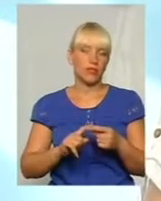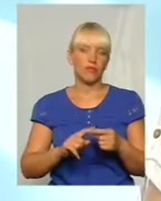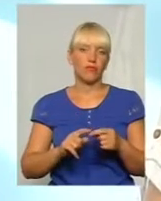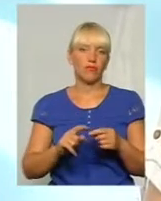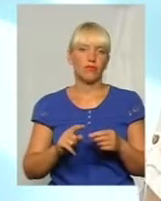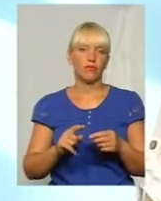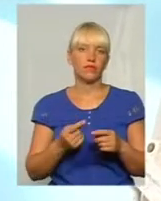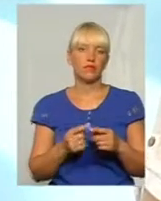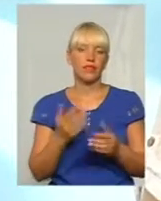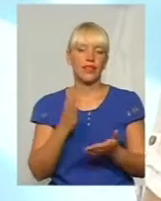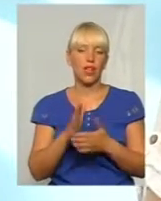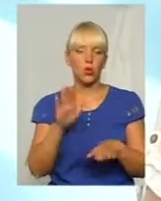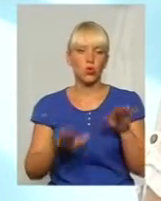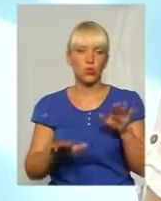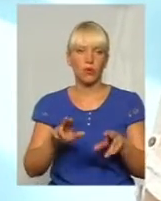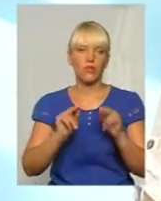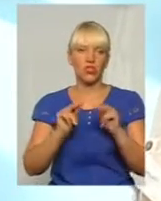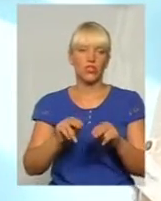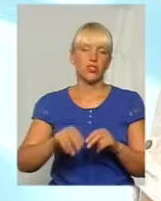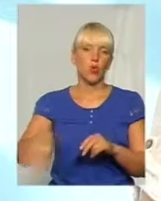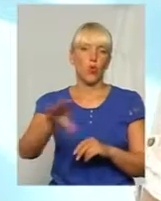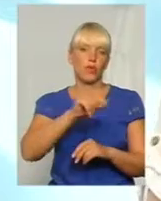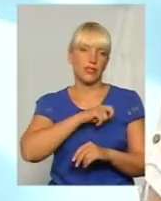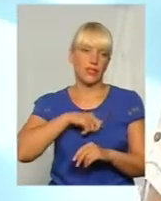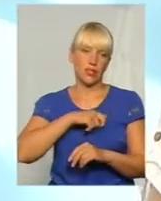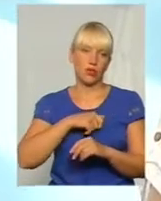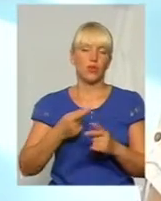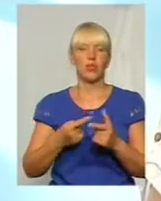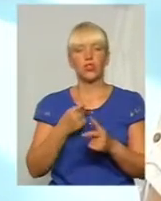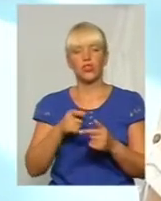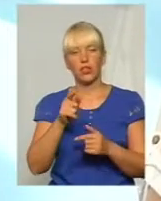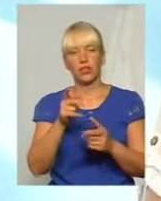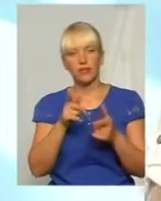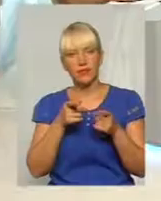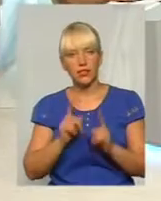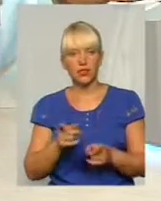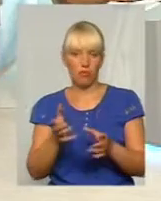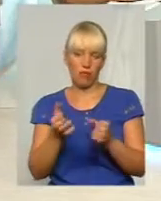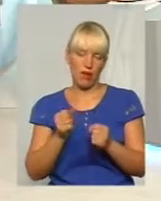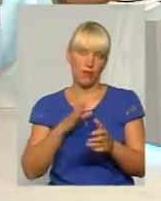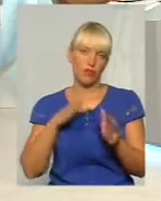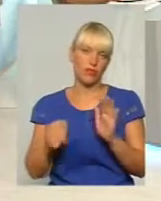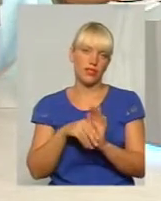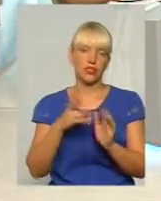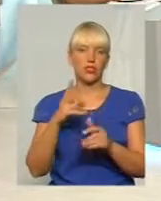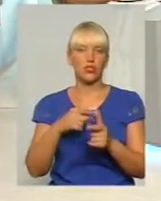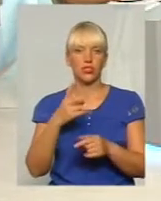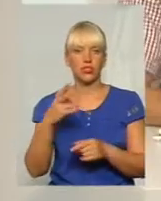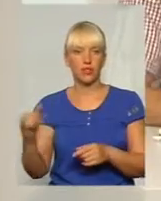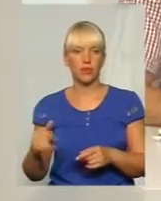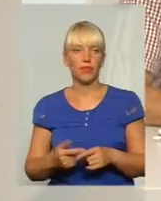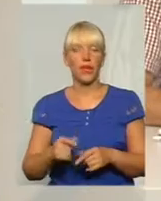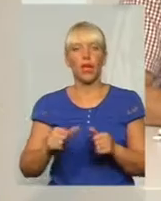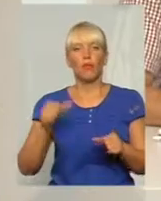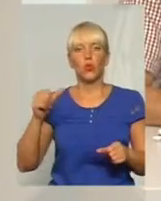сумою такої чесності в усіх, незалежно від того, вони там коли-небудь брали в своєму житті хабар чи ні. Ну, минулого тижня було